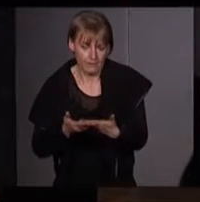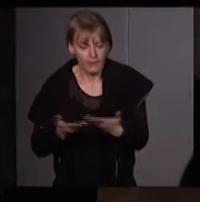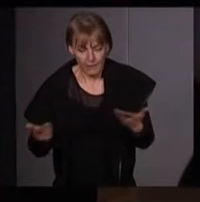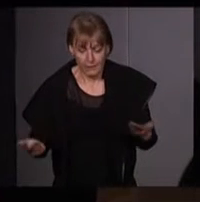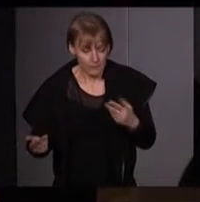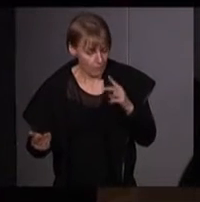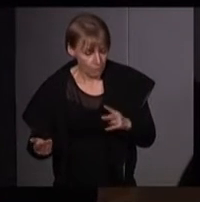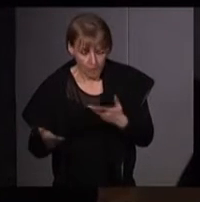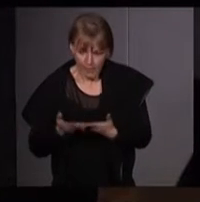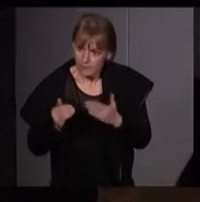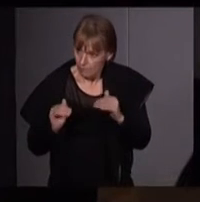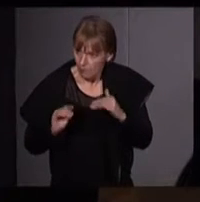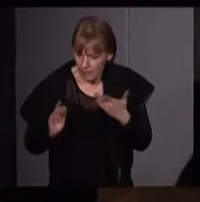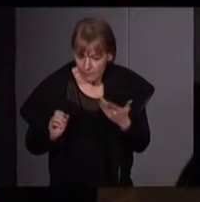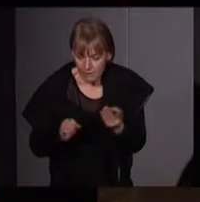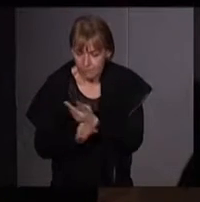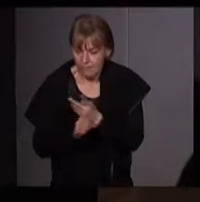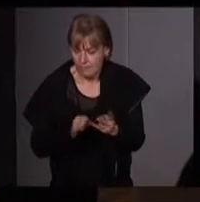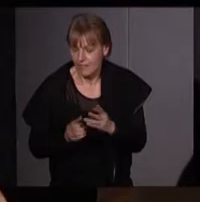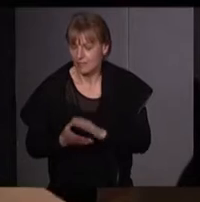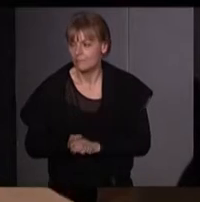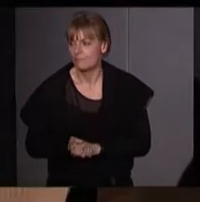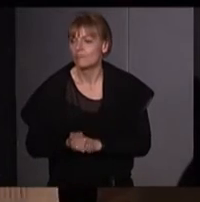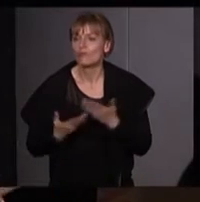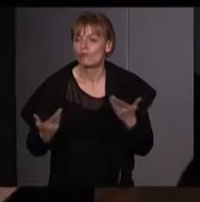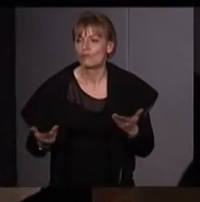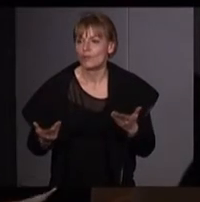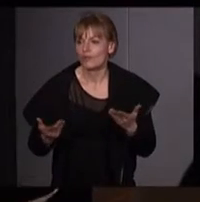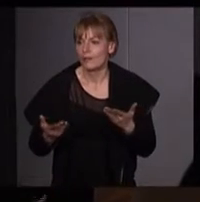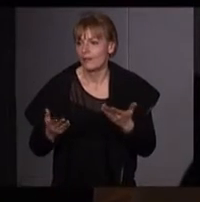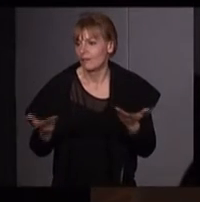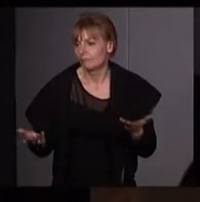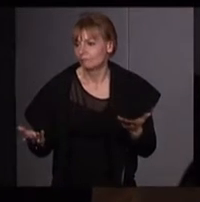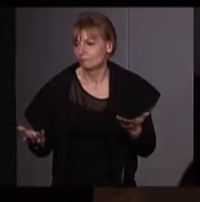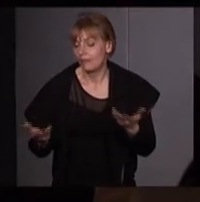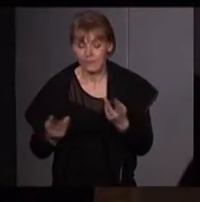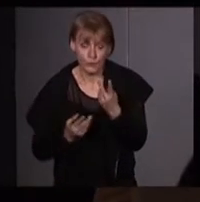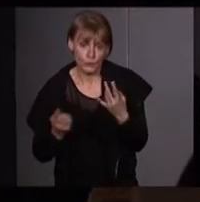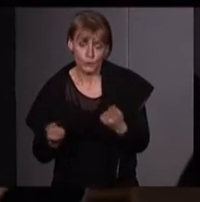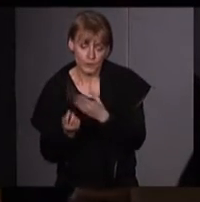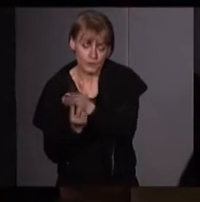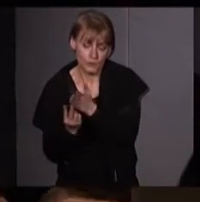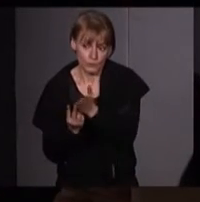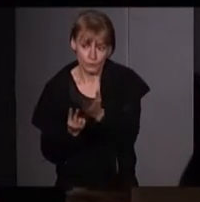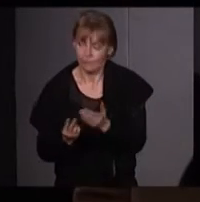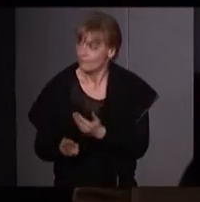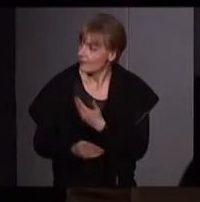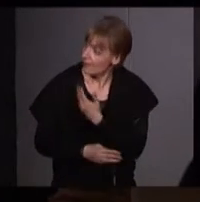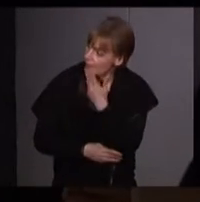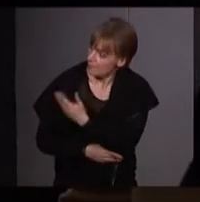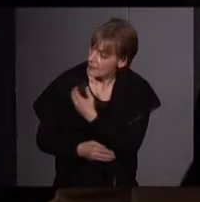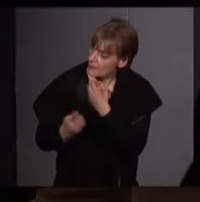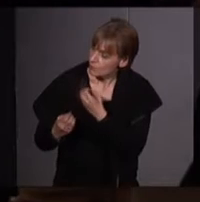une mince réussite dans les temps qui courent. Donc, voilà, ça, c'était pour les deux actions. Merci beaucoup,